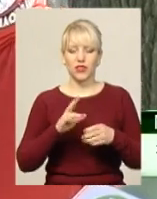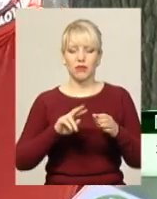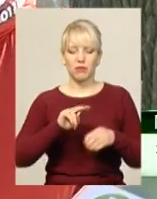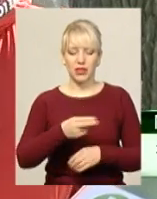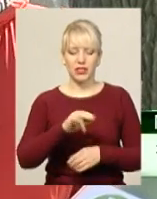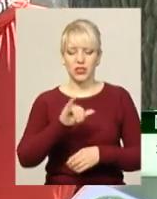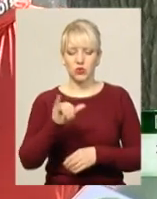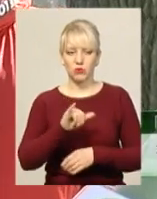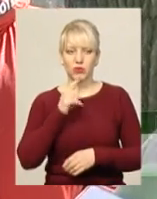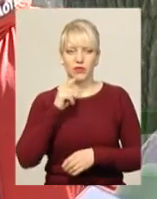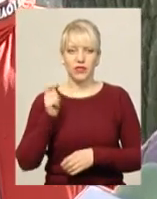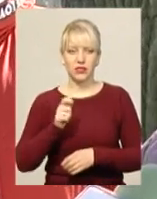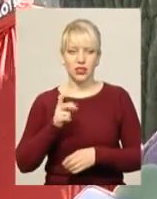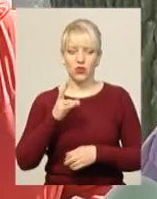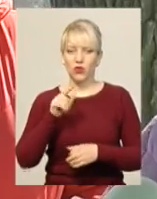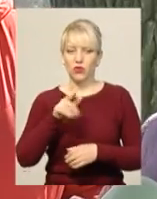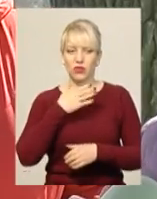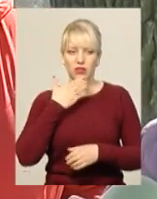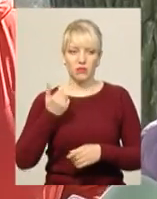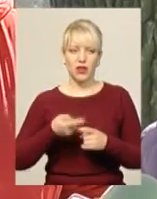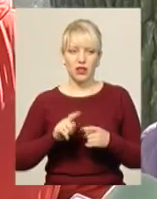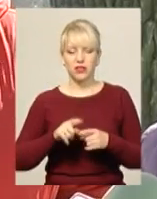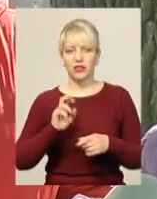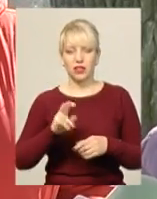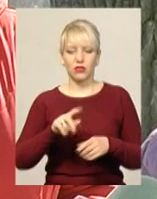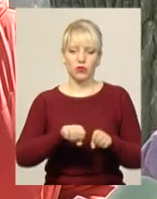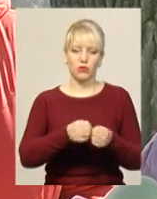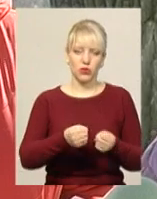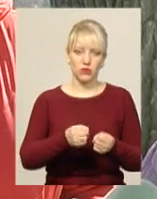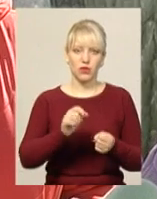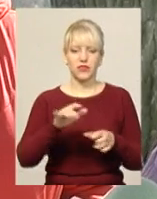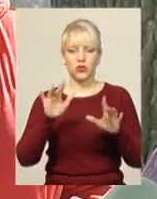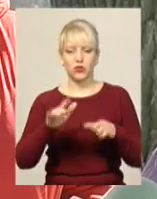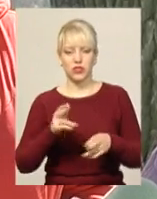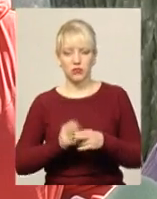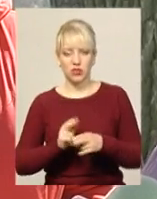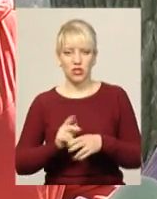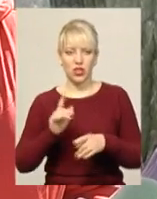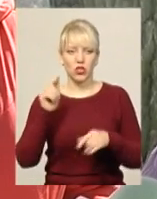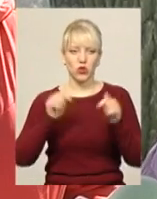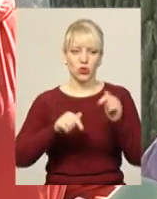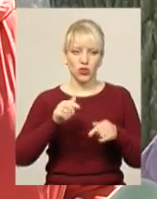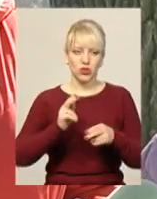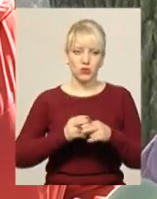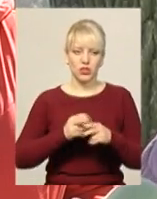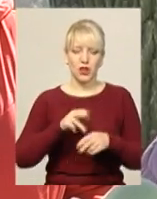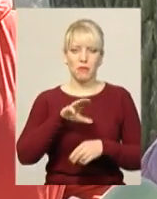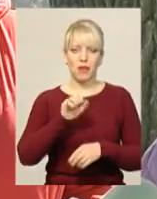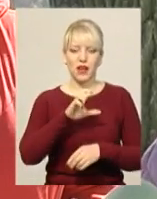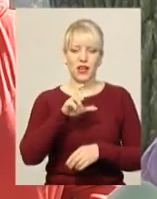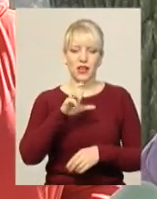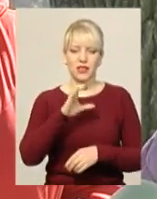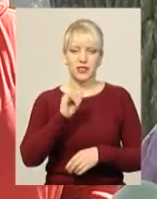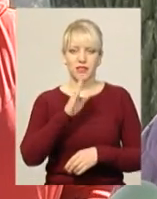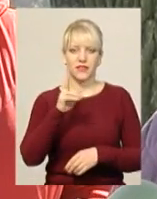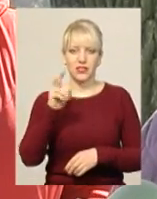'ятниця, суботи, неділя. Ну, його немає. Він так, то поламався, то сніг мішає, то дощ мішає. Дорога в нас, я сказав, нас дуже дорога